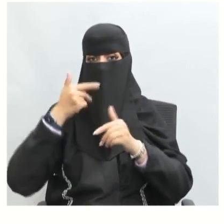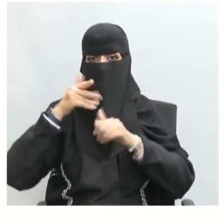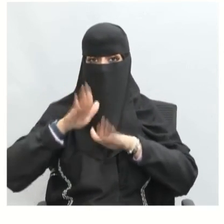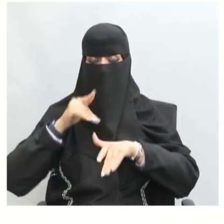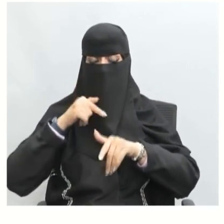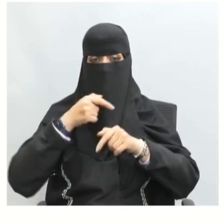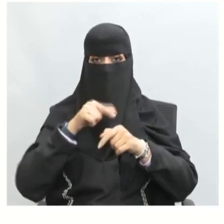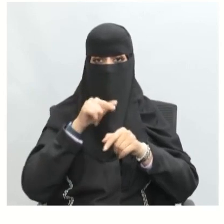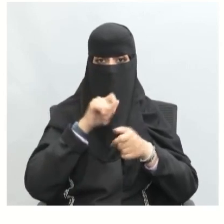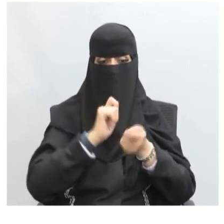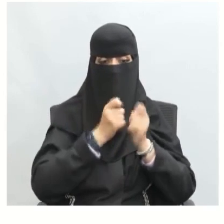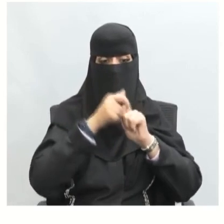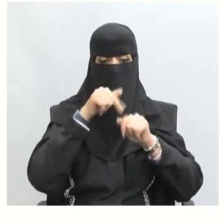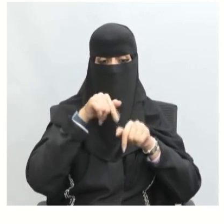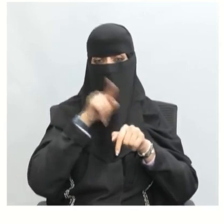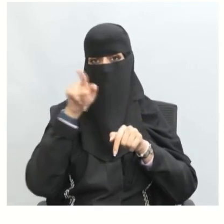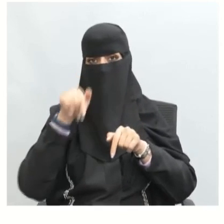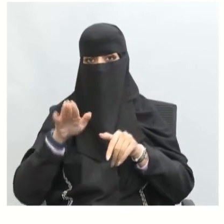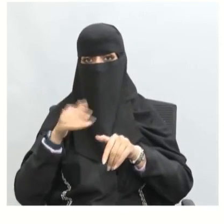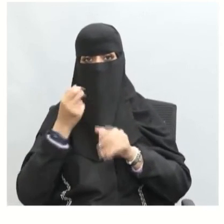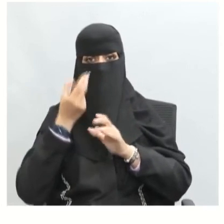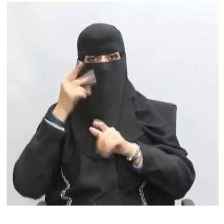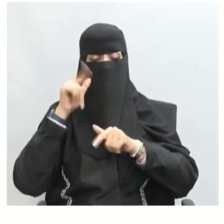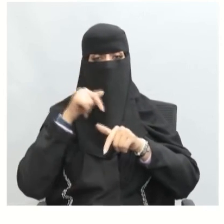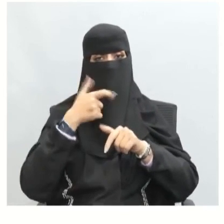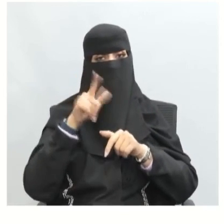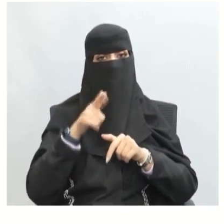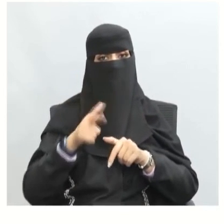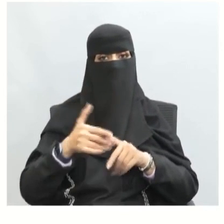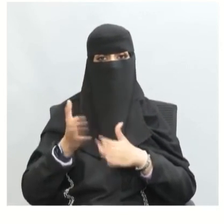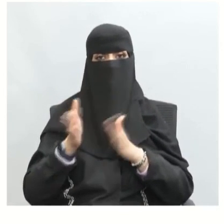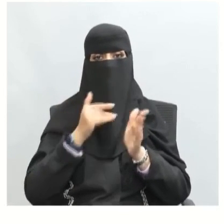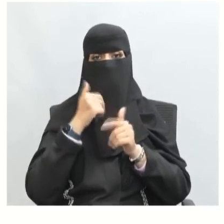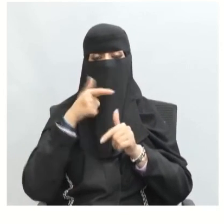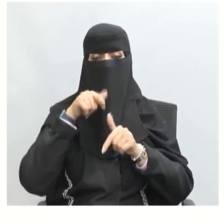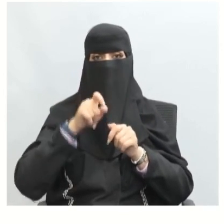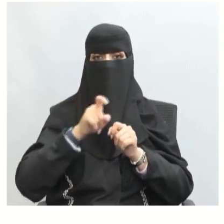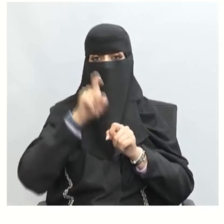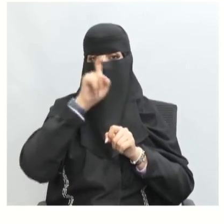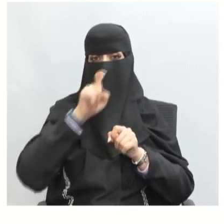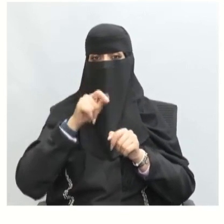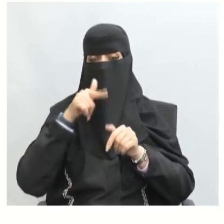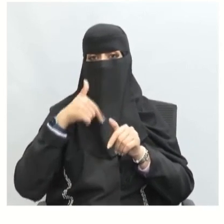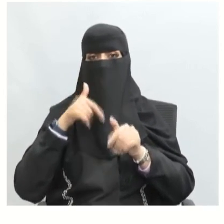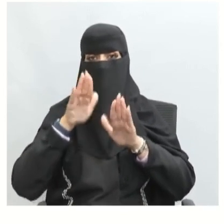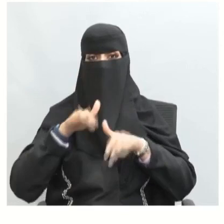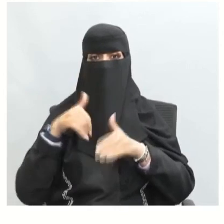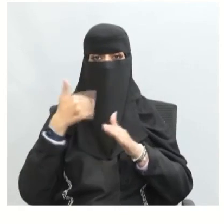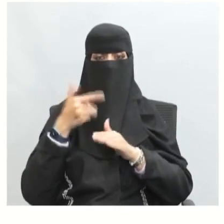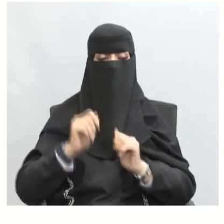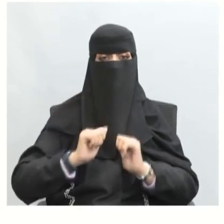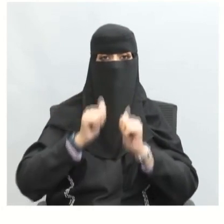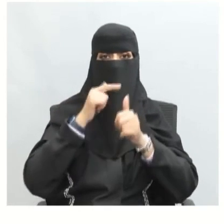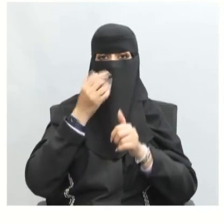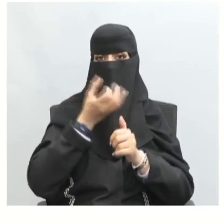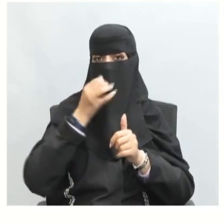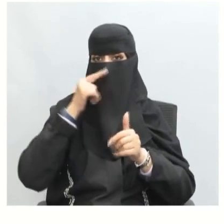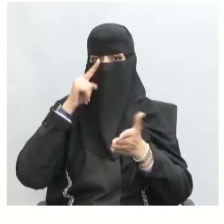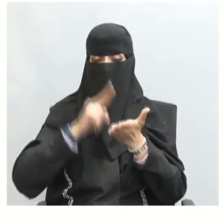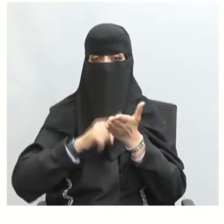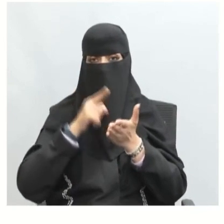سيتم تعديل هذه الأفكار وتصحيحها وتقويمها وبذلك نستطيع القول